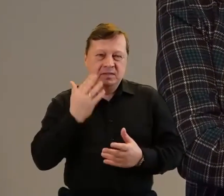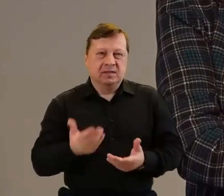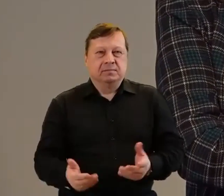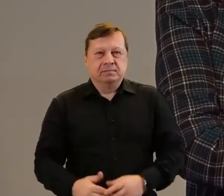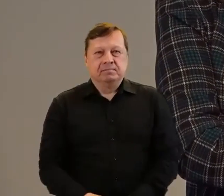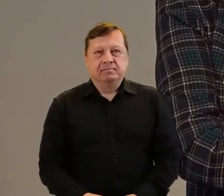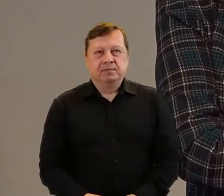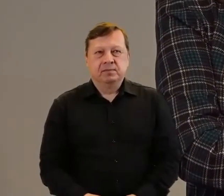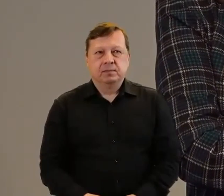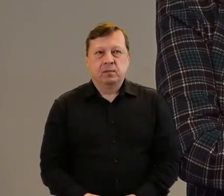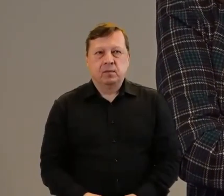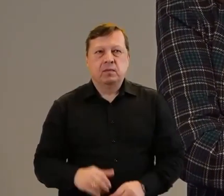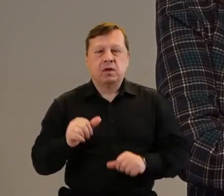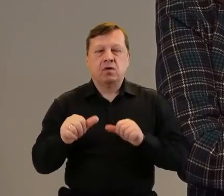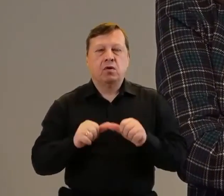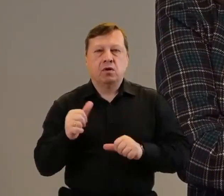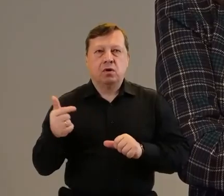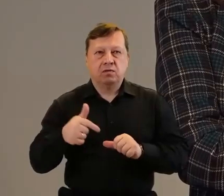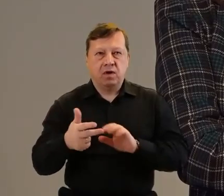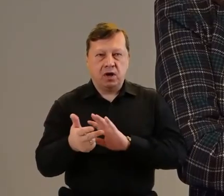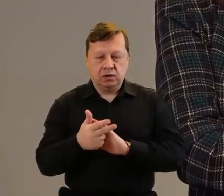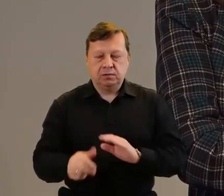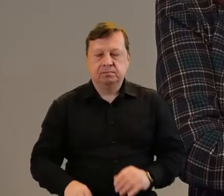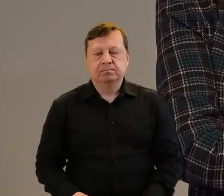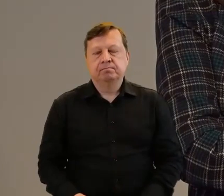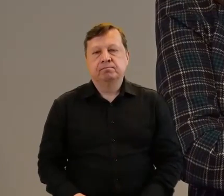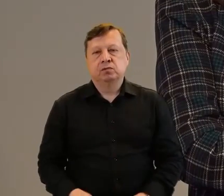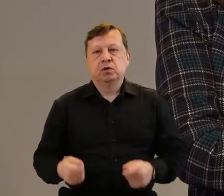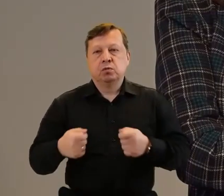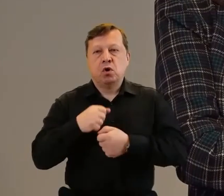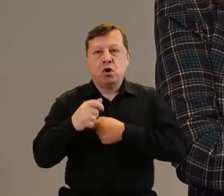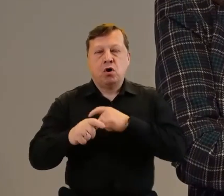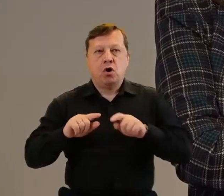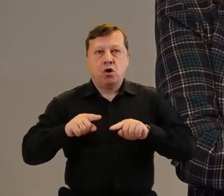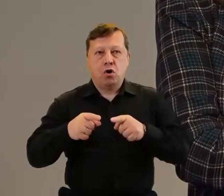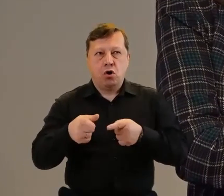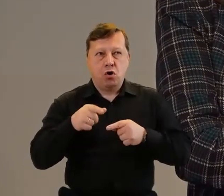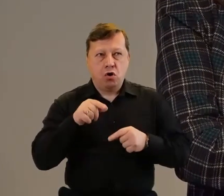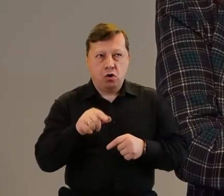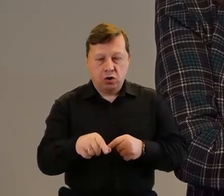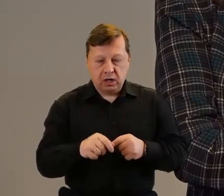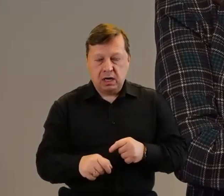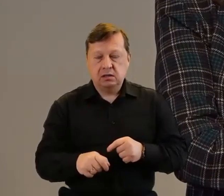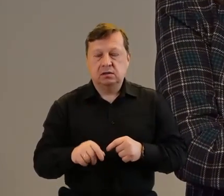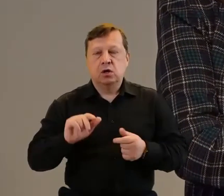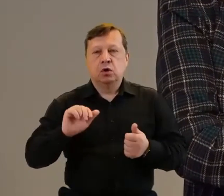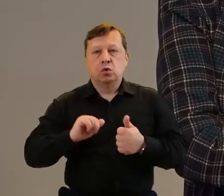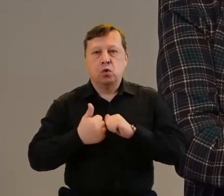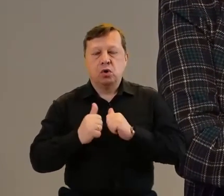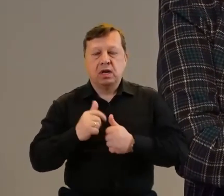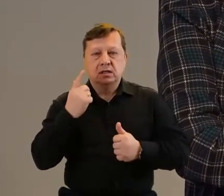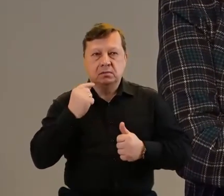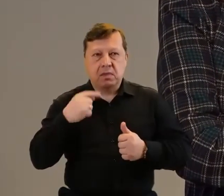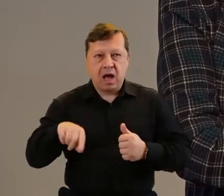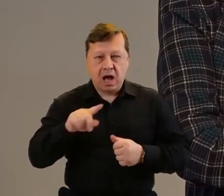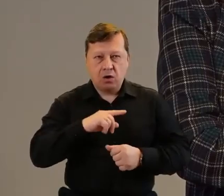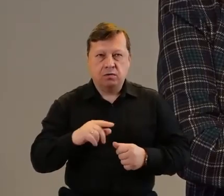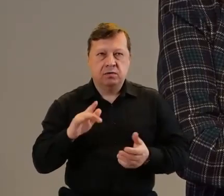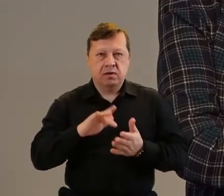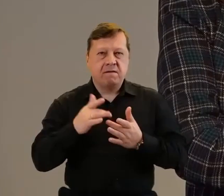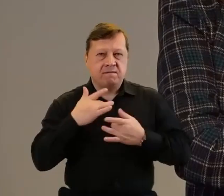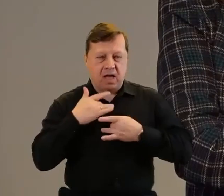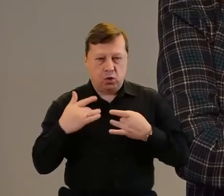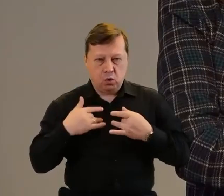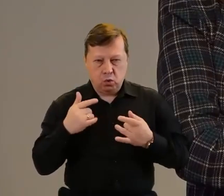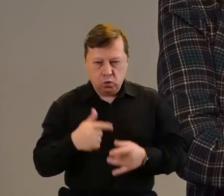Rok 2018 to też współorganizacja międzynarodowego turnieju smaków w Węgrowie. Impreza ciesząca